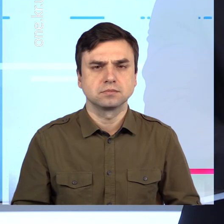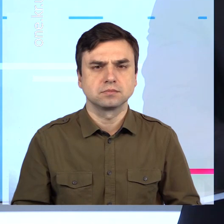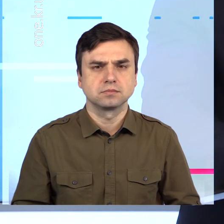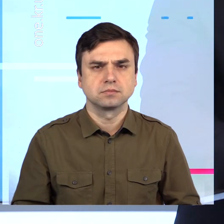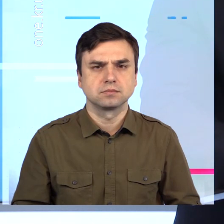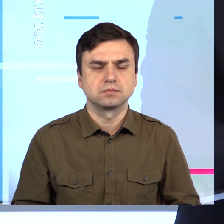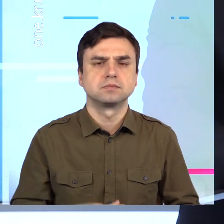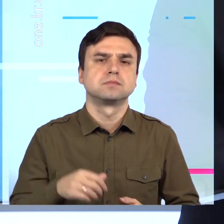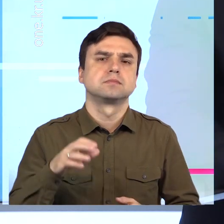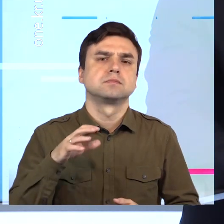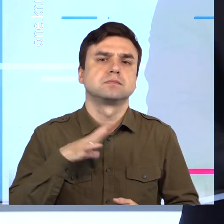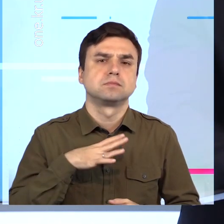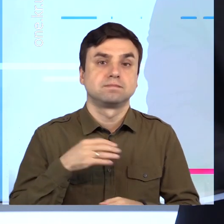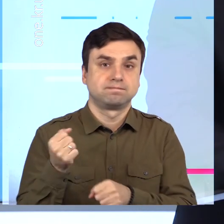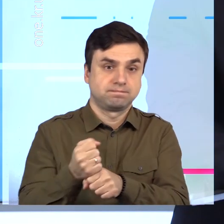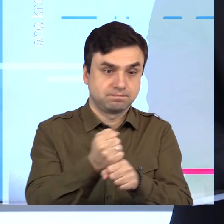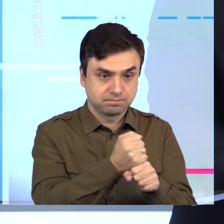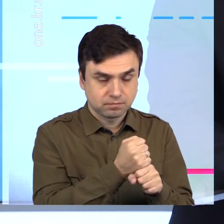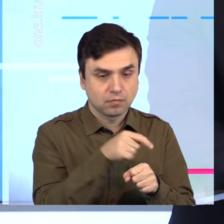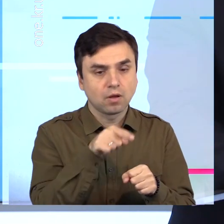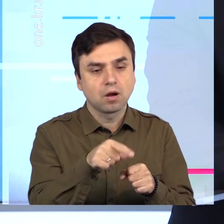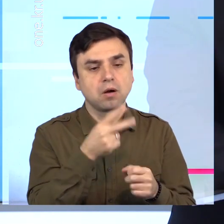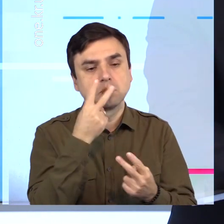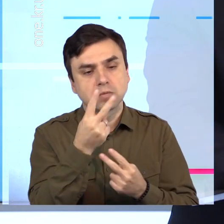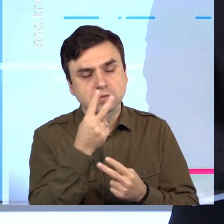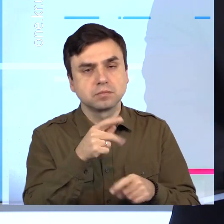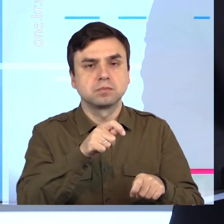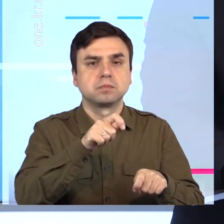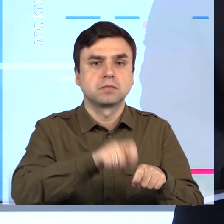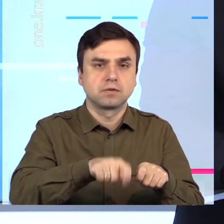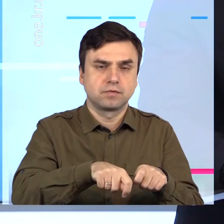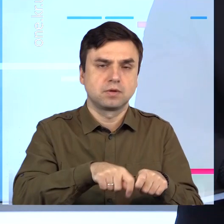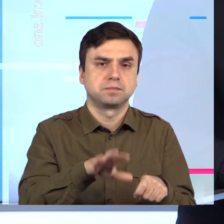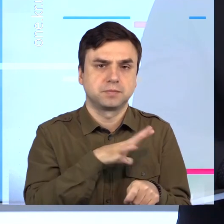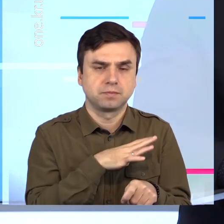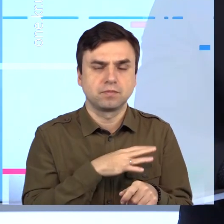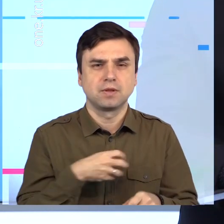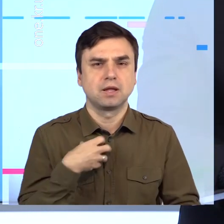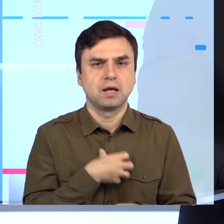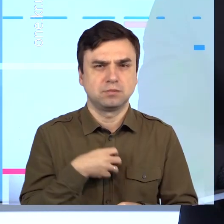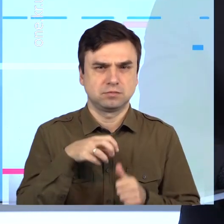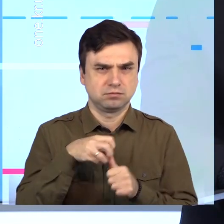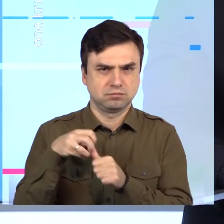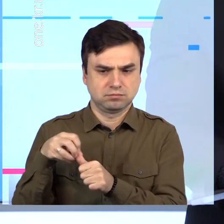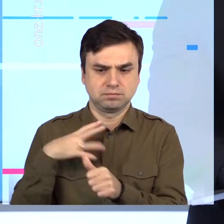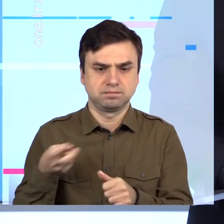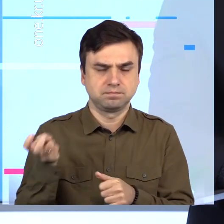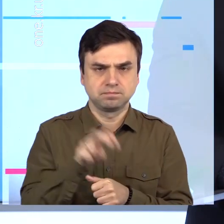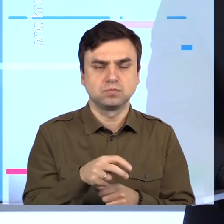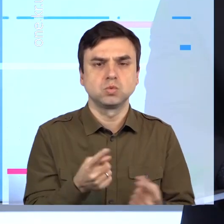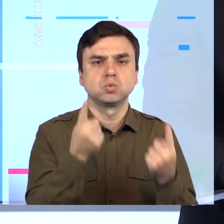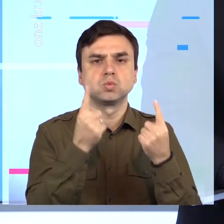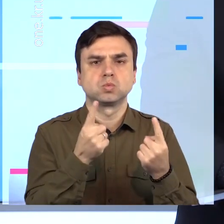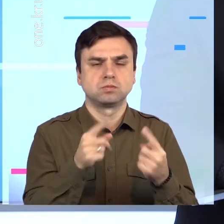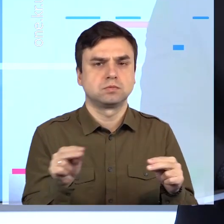Ознайомилися з виконанням робіт на фінальній стадії реконструкції. Представники міської влади відвідали масштабну реконструкцію,